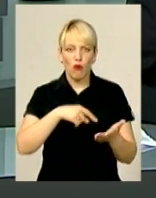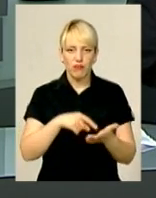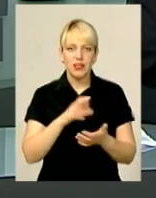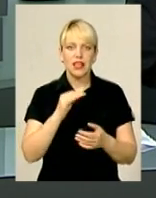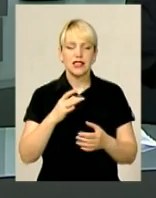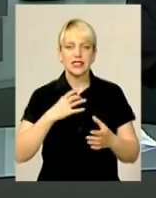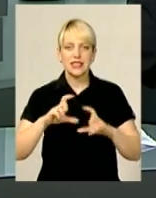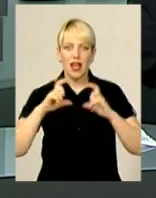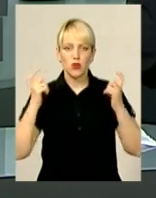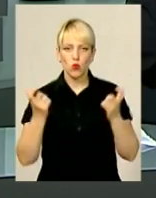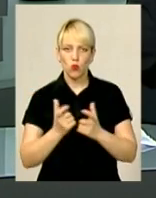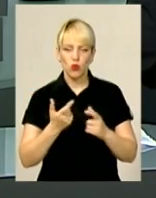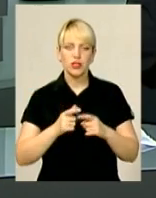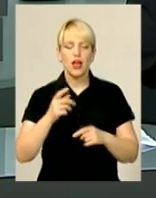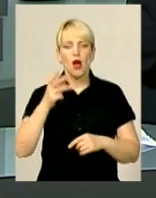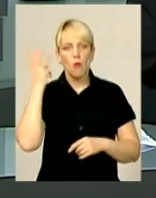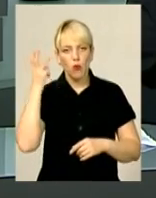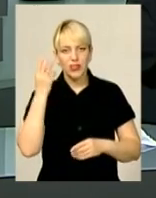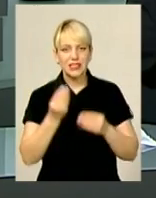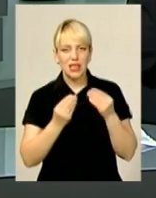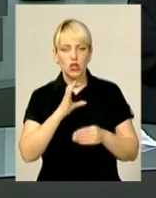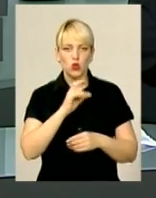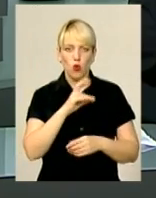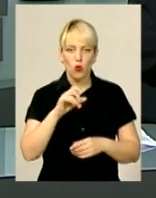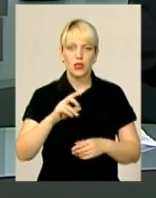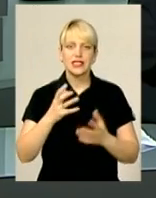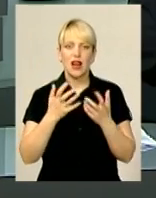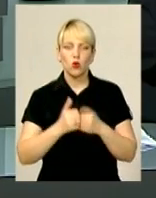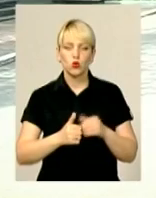стадіоні. «Поділля» зіграло з «Соколом» з рахунком 6-10.